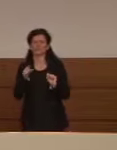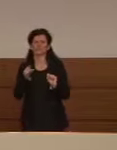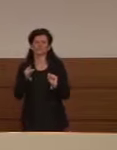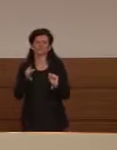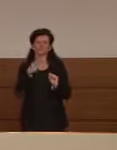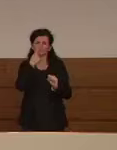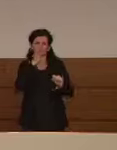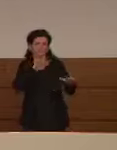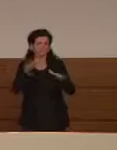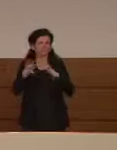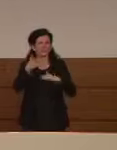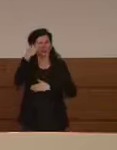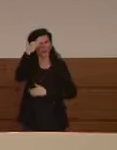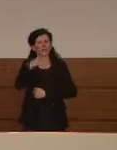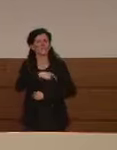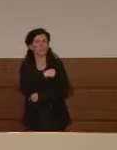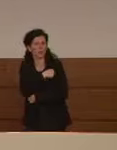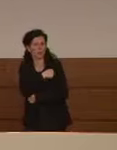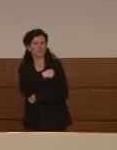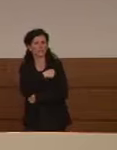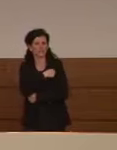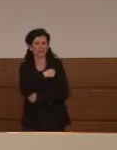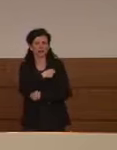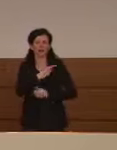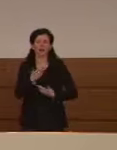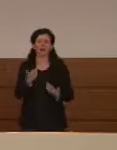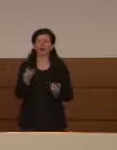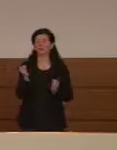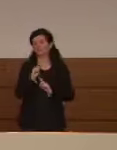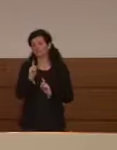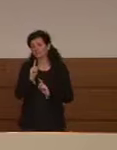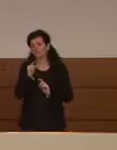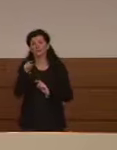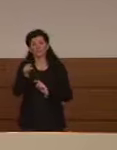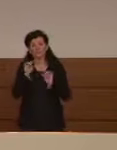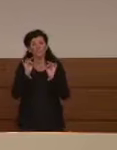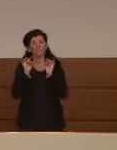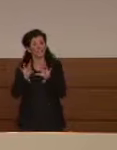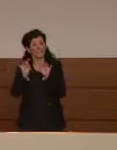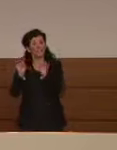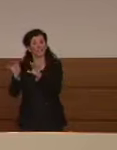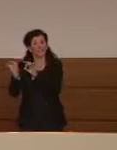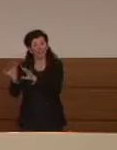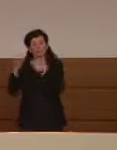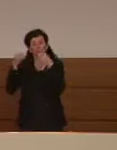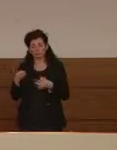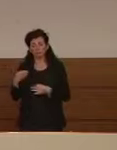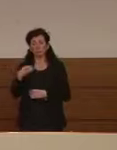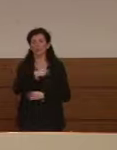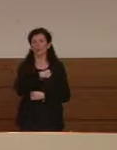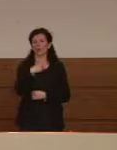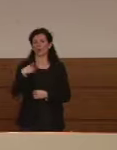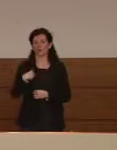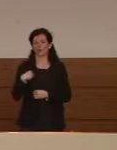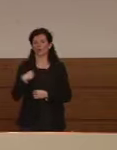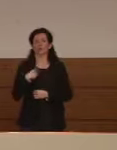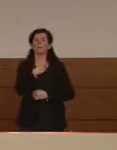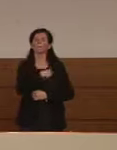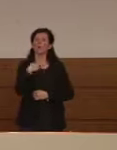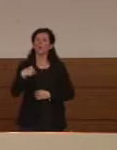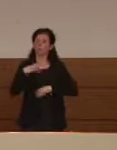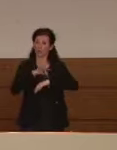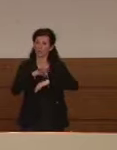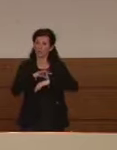simile influenzale una sindrome simile influenzale ma no perché questo è un virus che comunque attacca il polmone quindi la polmonite in una certa